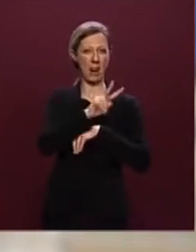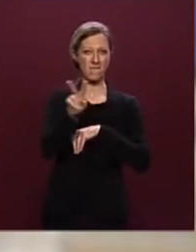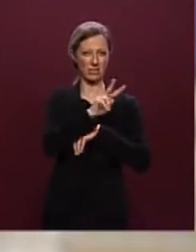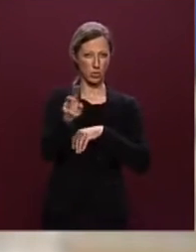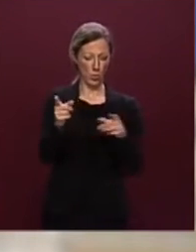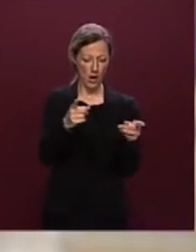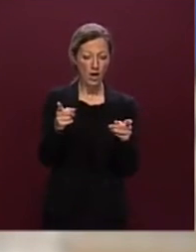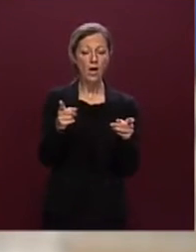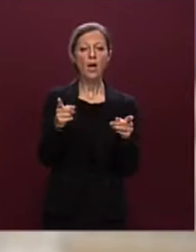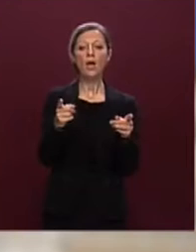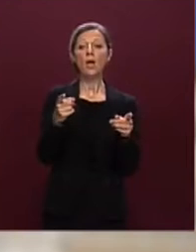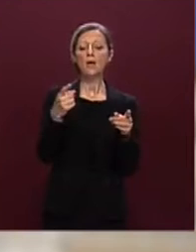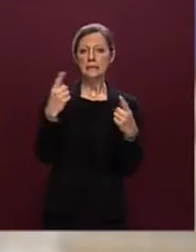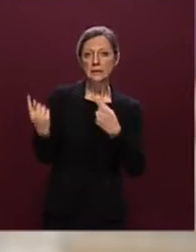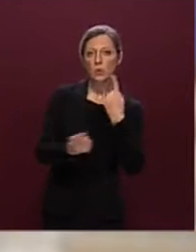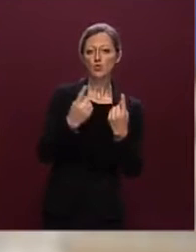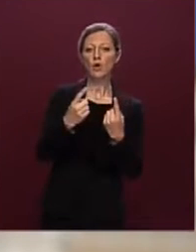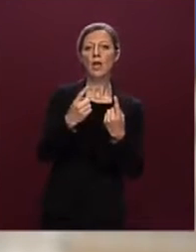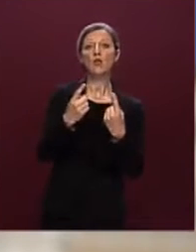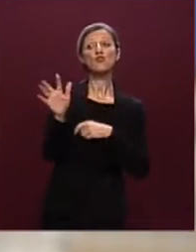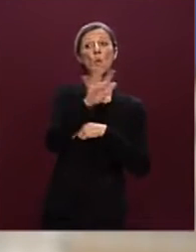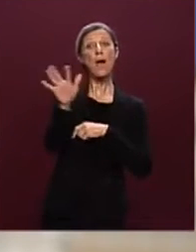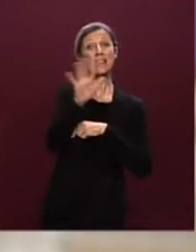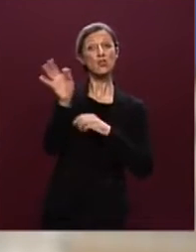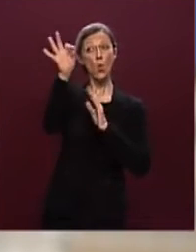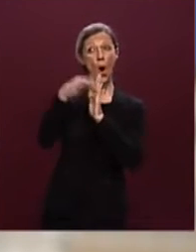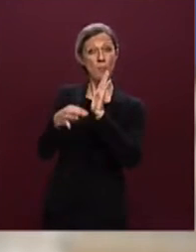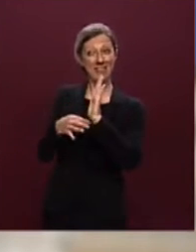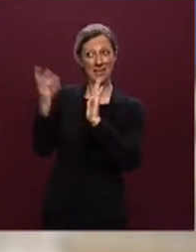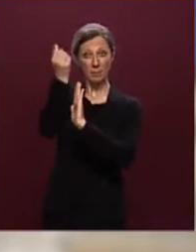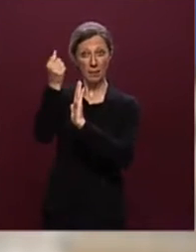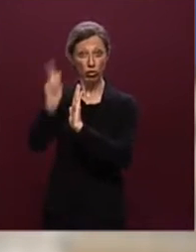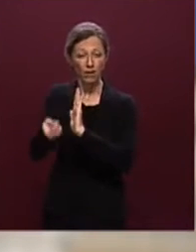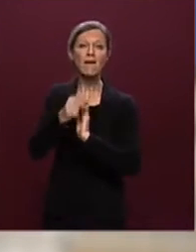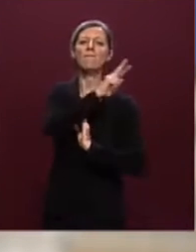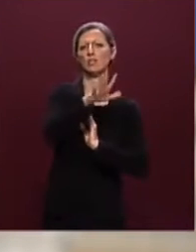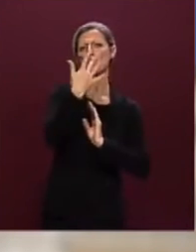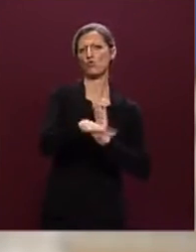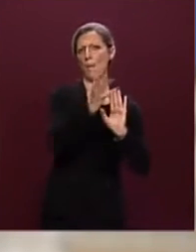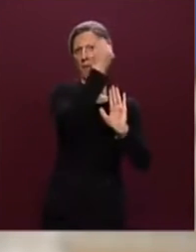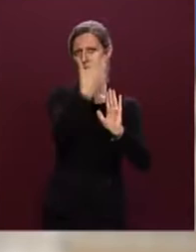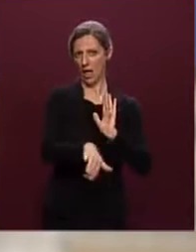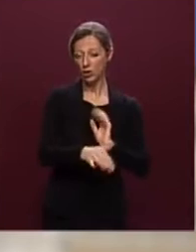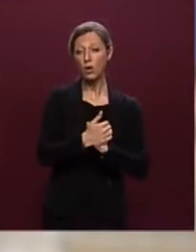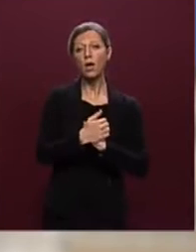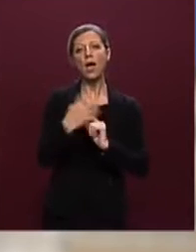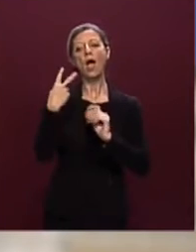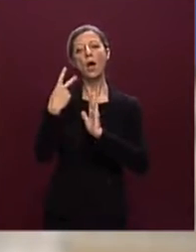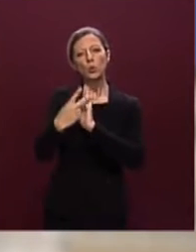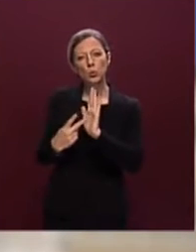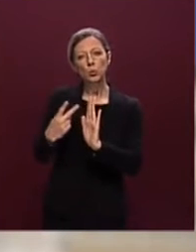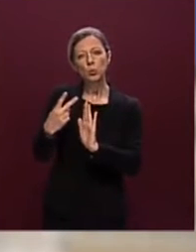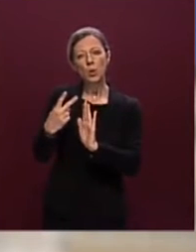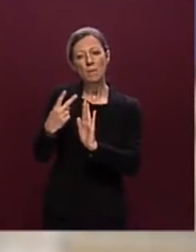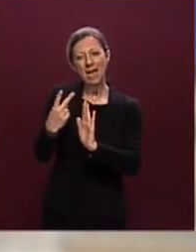trovato 25 dei 55 obiettivi da raggiungere già raggiunti e lavorando nei due mesi